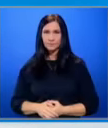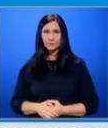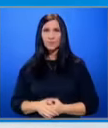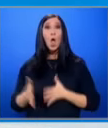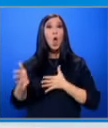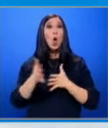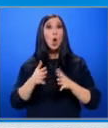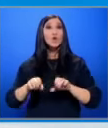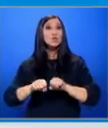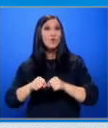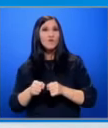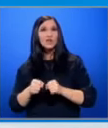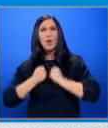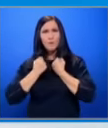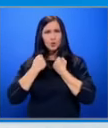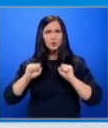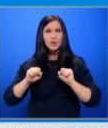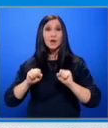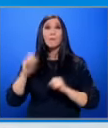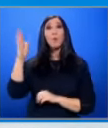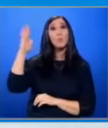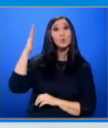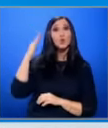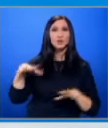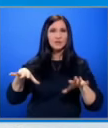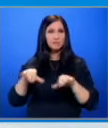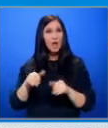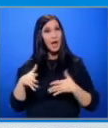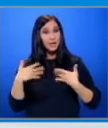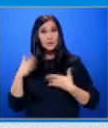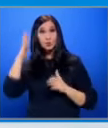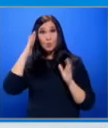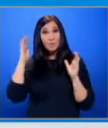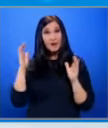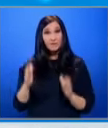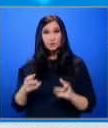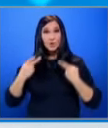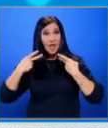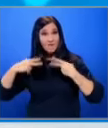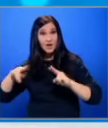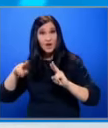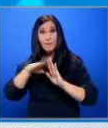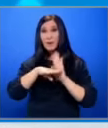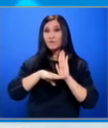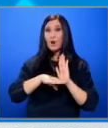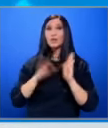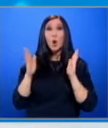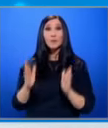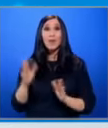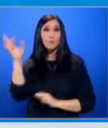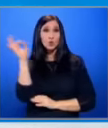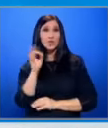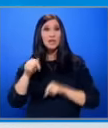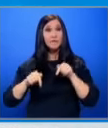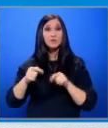Хора с увреждания протестираха под прозорците на властта. Искат от правителството да върне правилата за определене на процентите